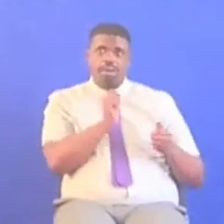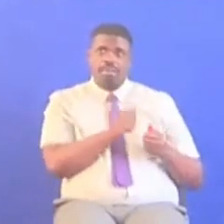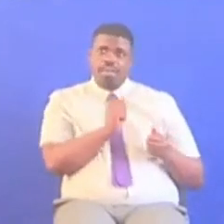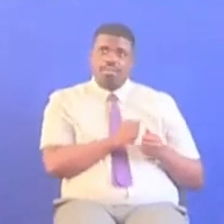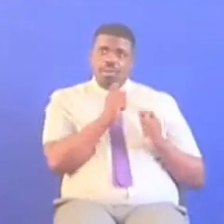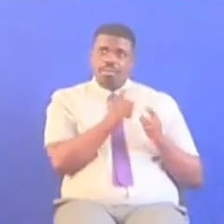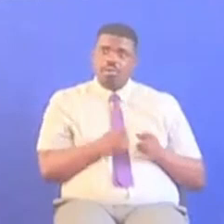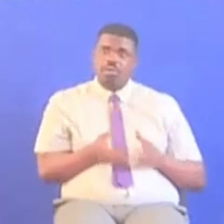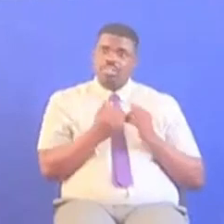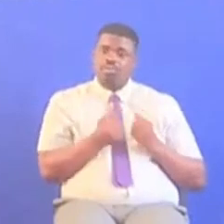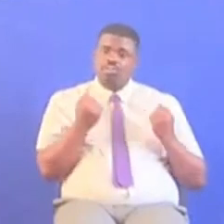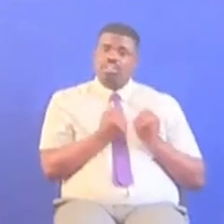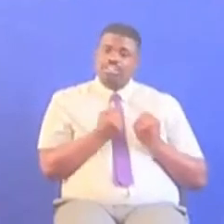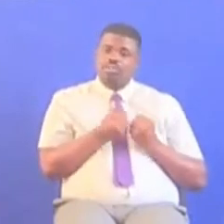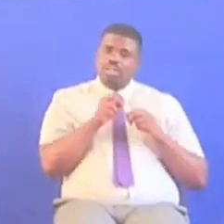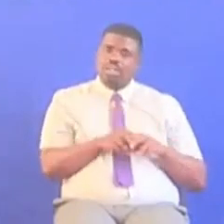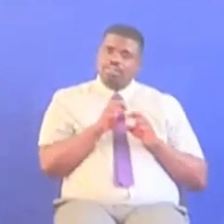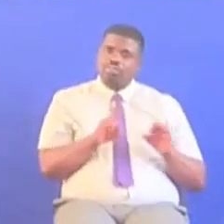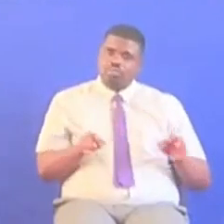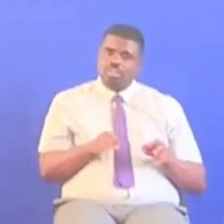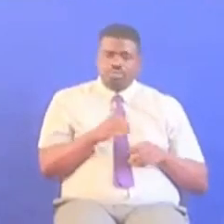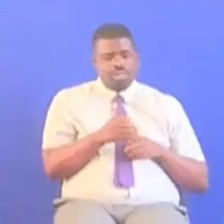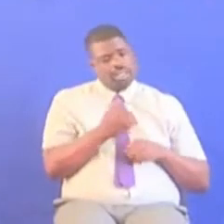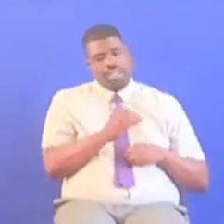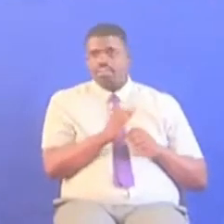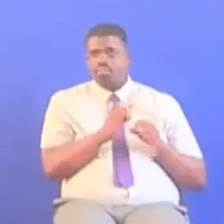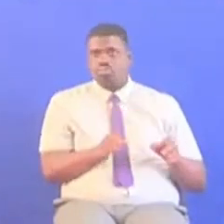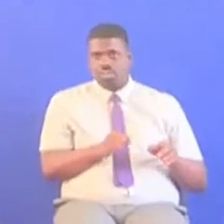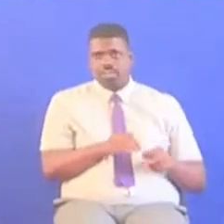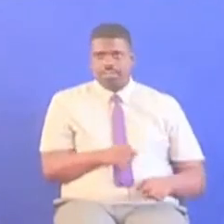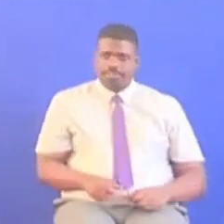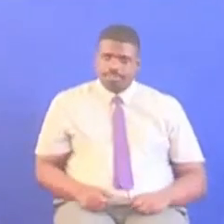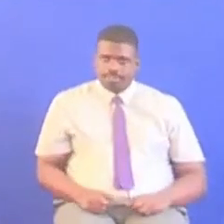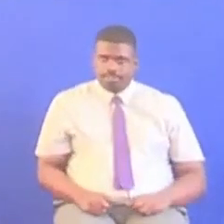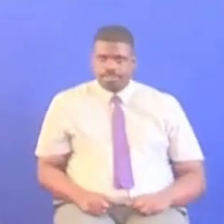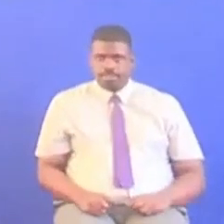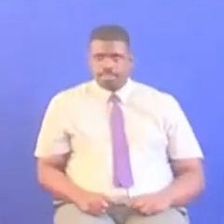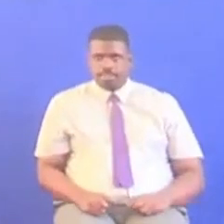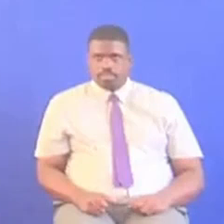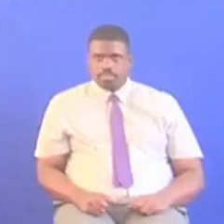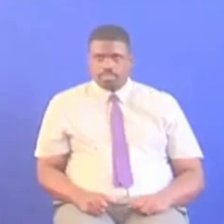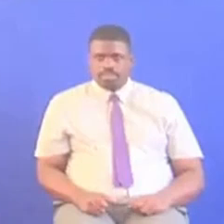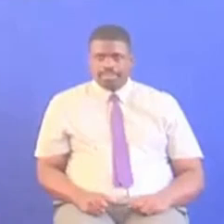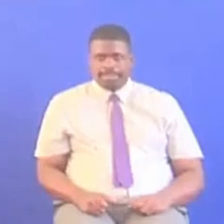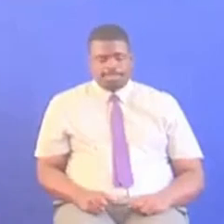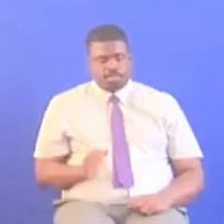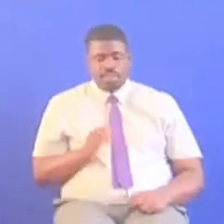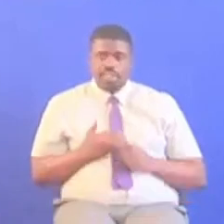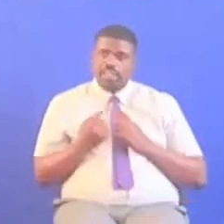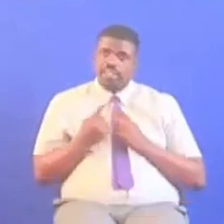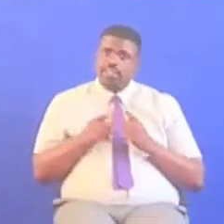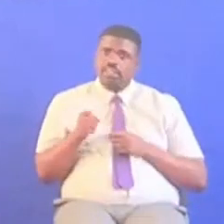ambayo ya wangeza kutengenezewa Na wakakaa vizuri na wakaenda vizuri Kwa hiyo hapa tujaenda vizuri Na mwesho mwenye kiti Ntaka niseme